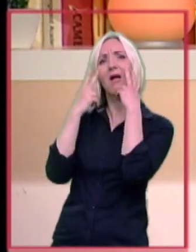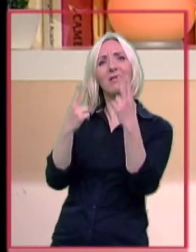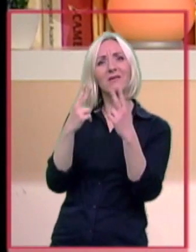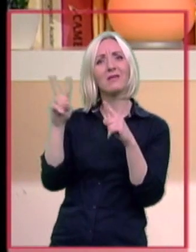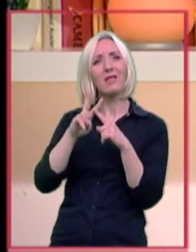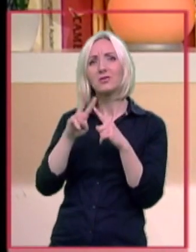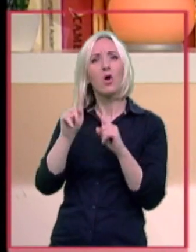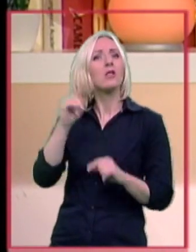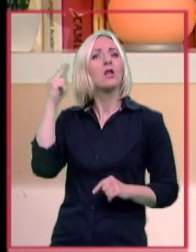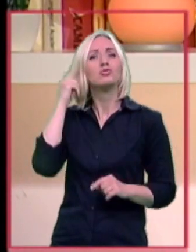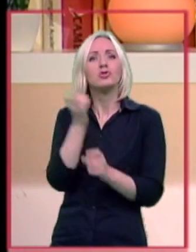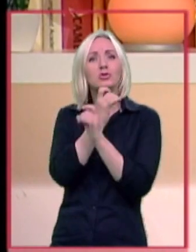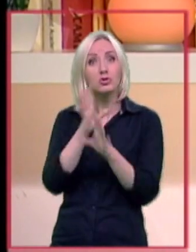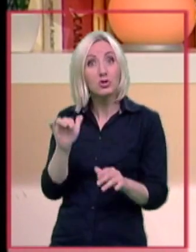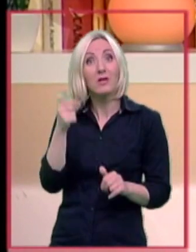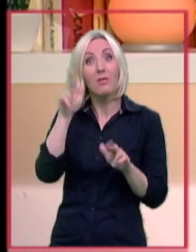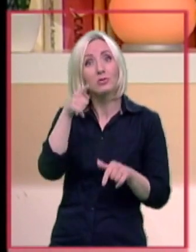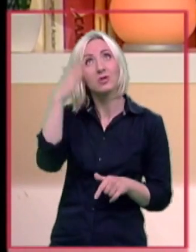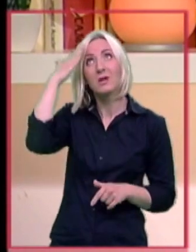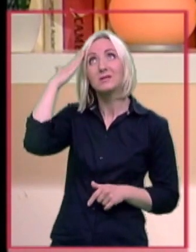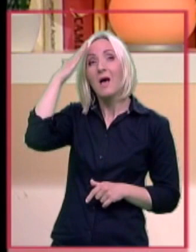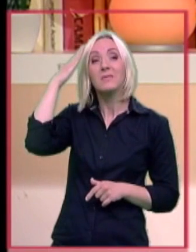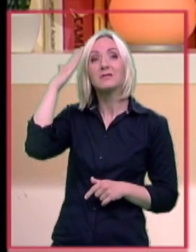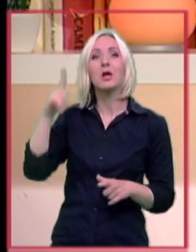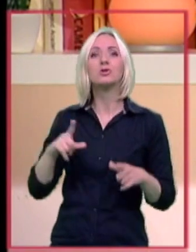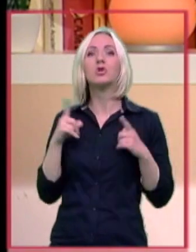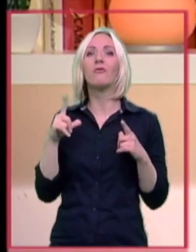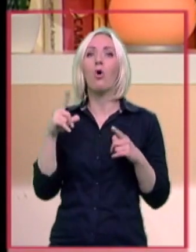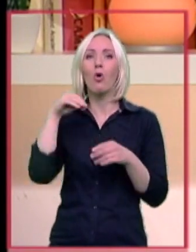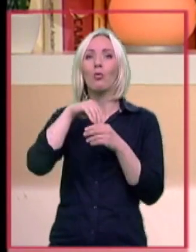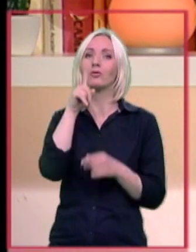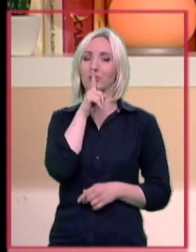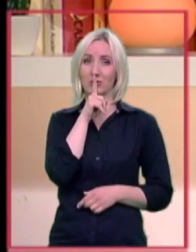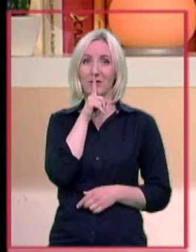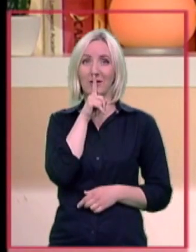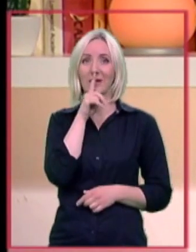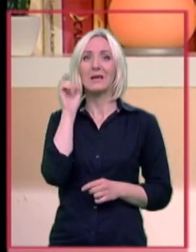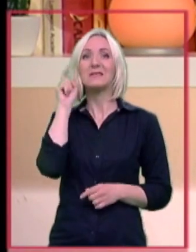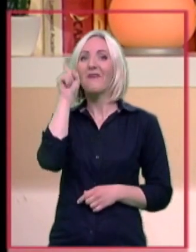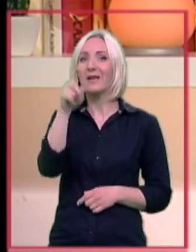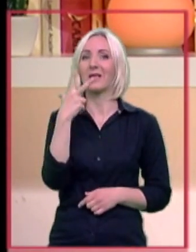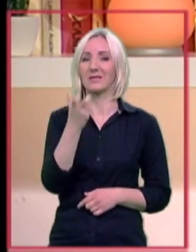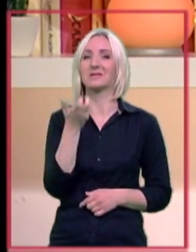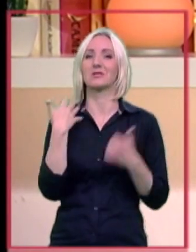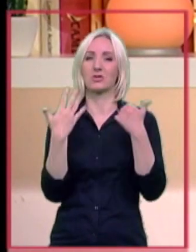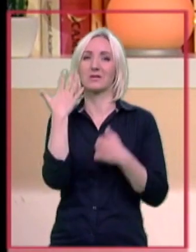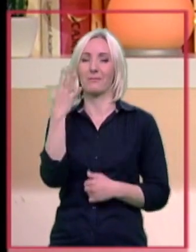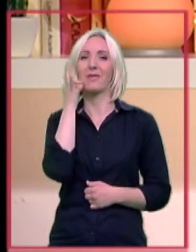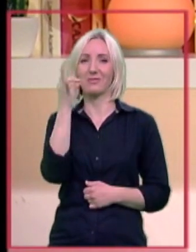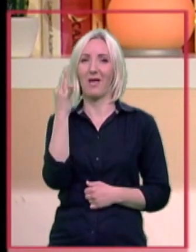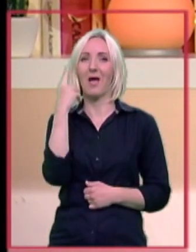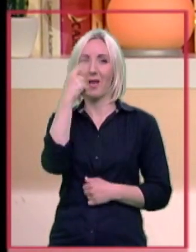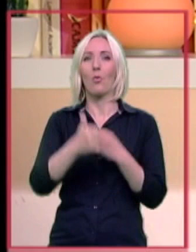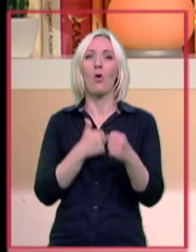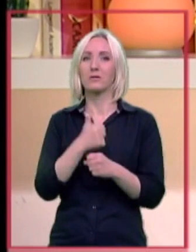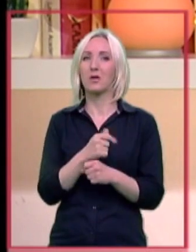apsolutno ništa? Uopšte, da li možete da zamislite život u tišini? Svaki dan, 365 dana u godini. Mislim da mnogi